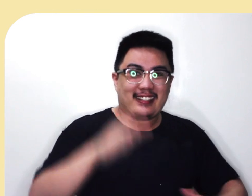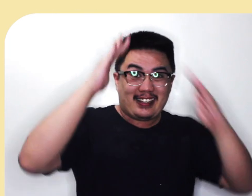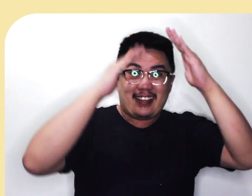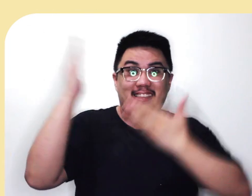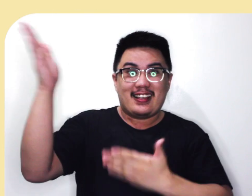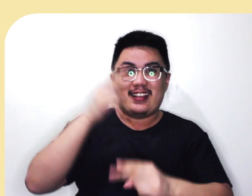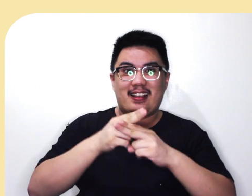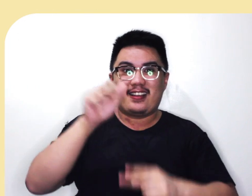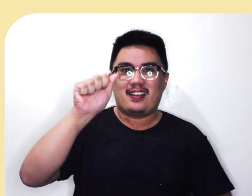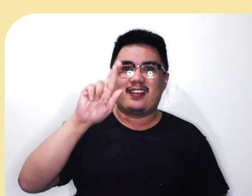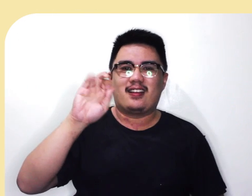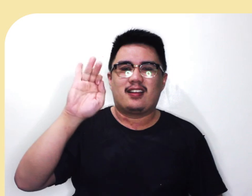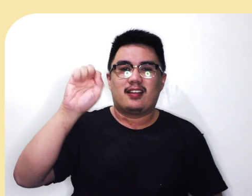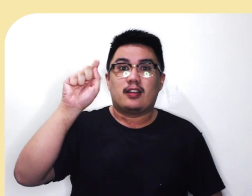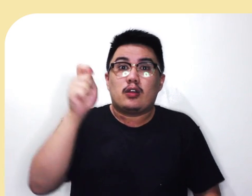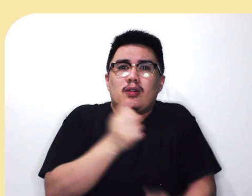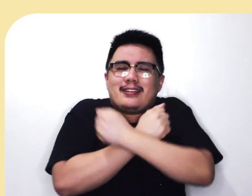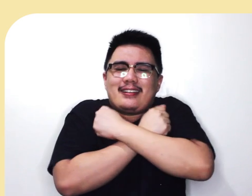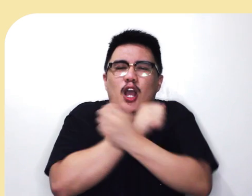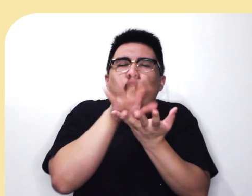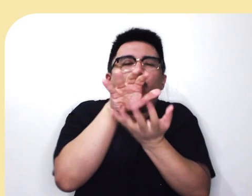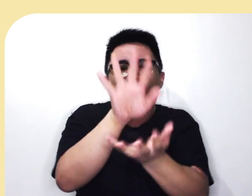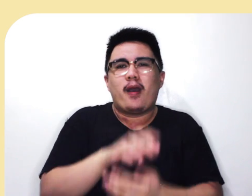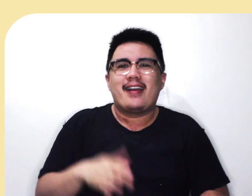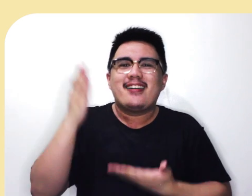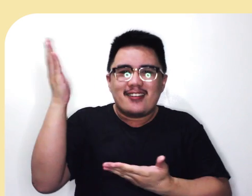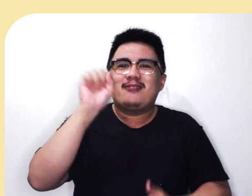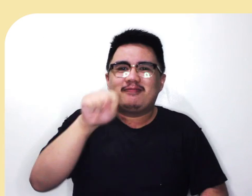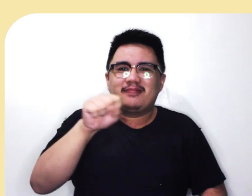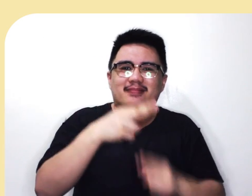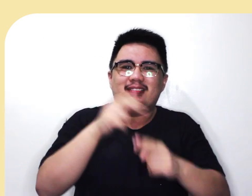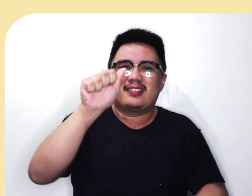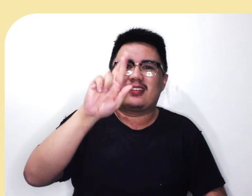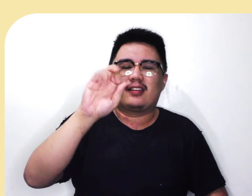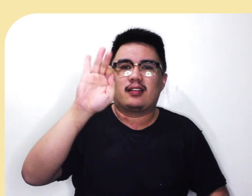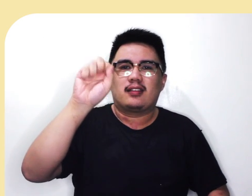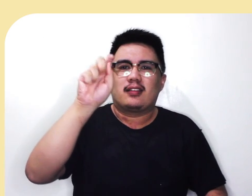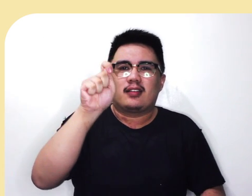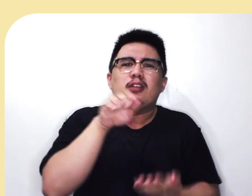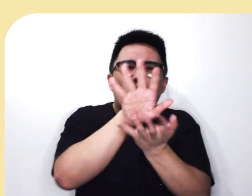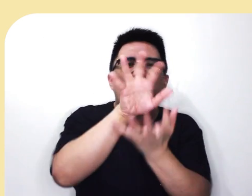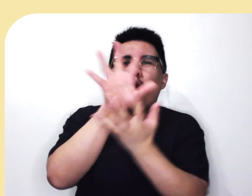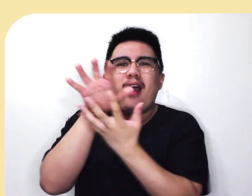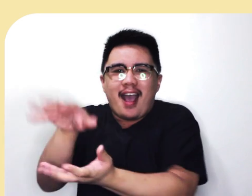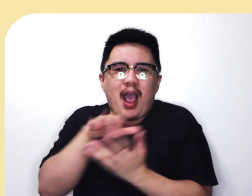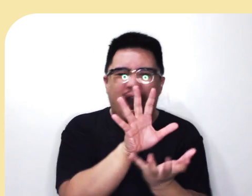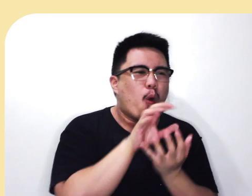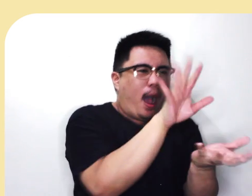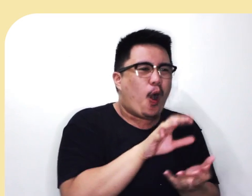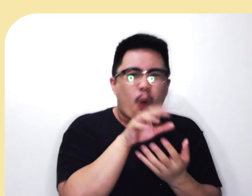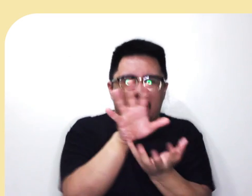Ako si Arfist, tumatahol! Ako si Arfist, tumatahol!